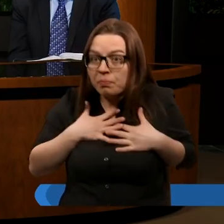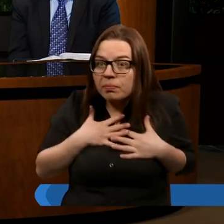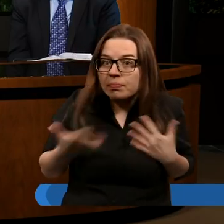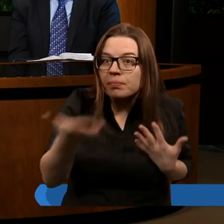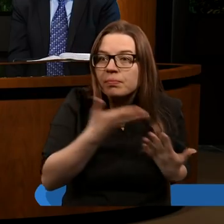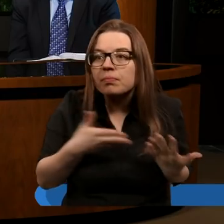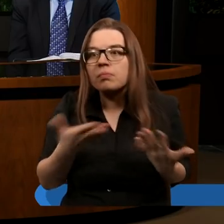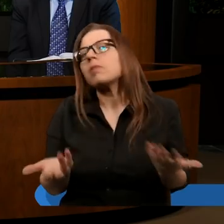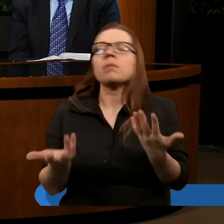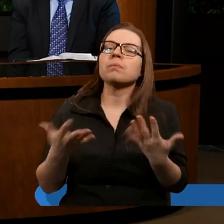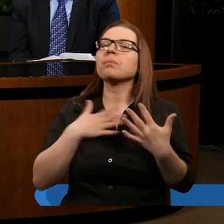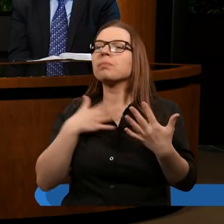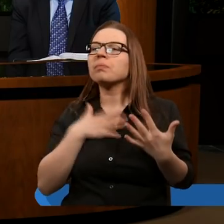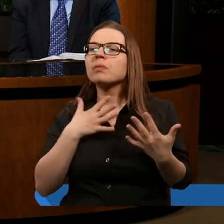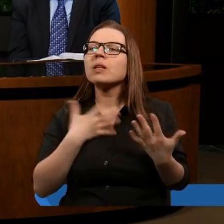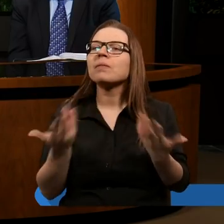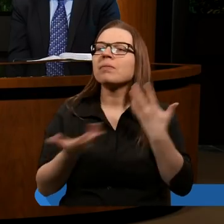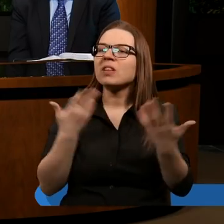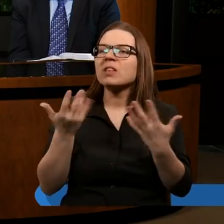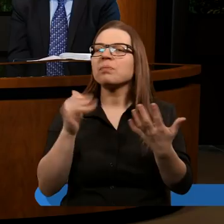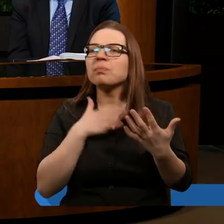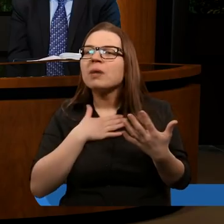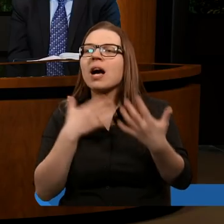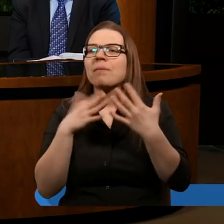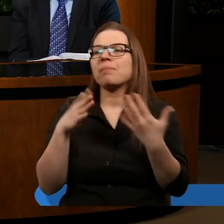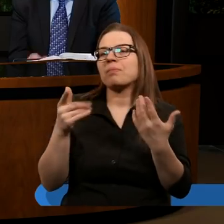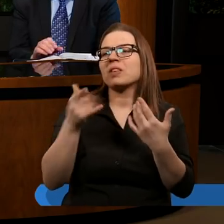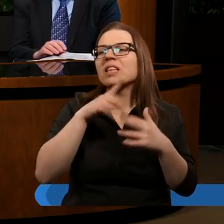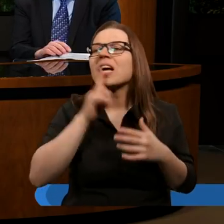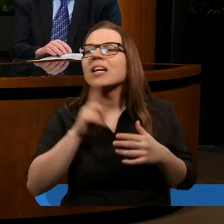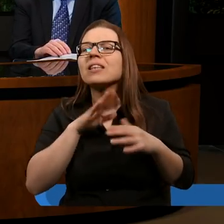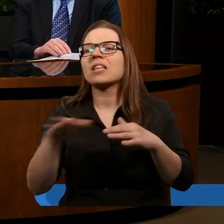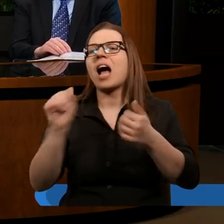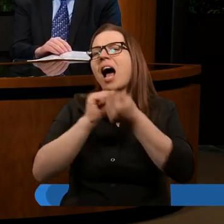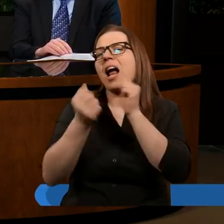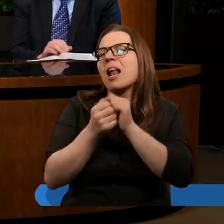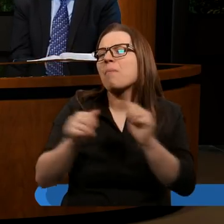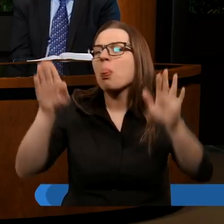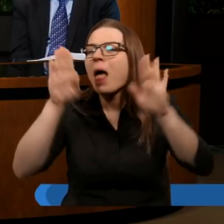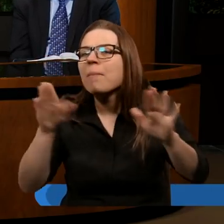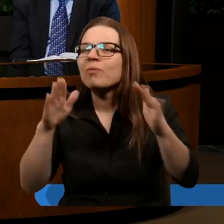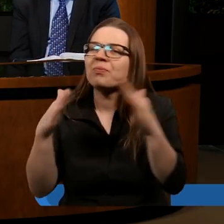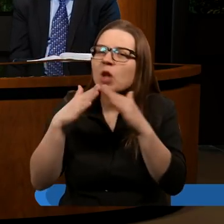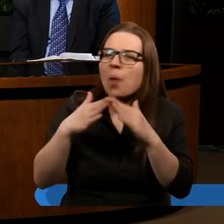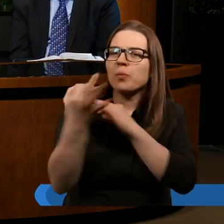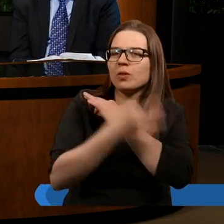I jak pytam się, jak mam zajęcia z dziećmi albo jak mamy nabożeństwo w domu